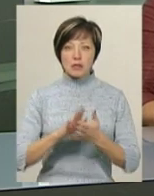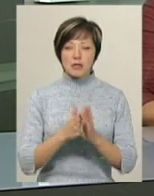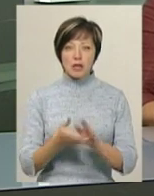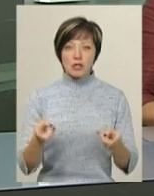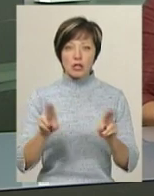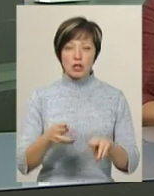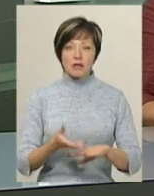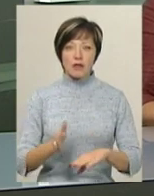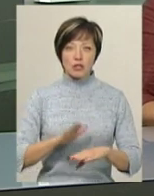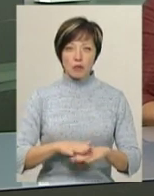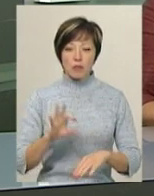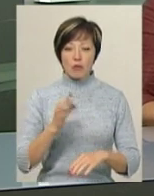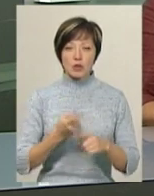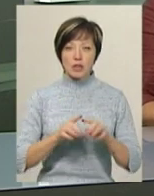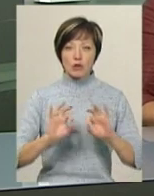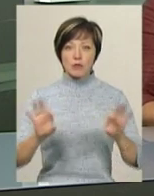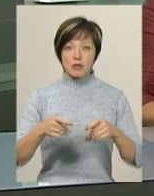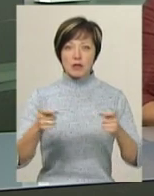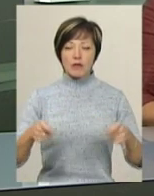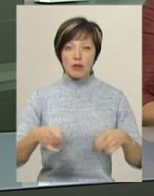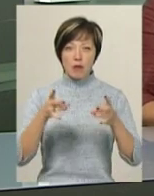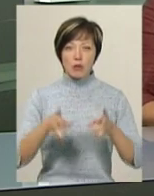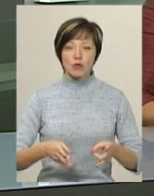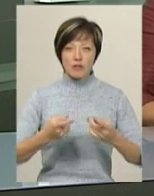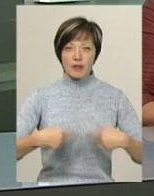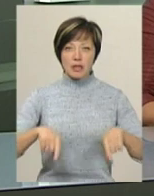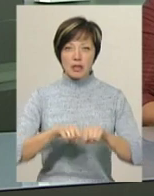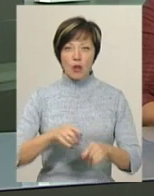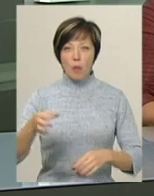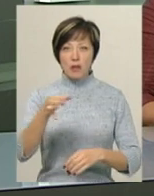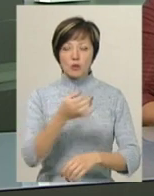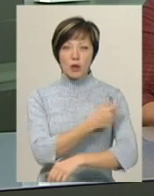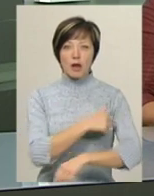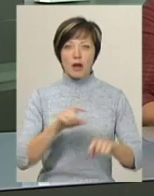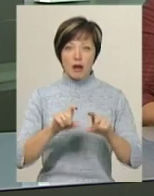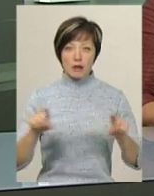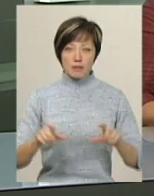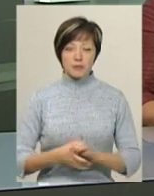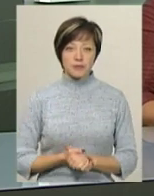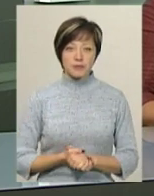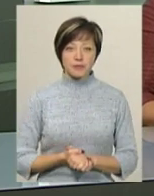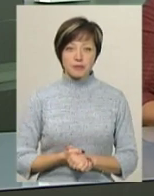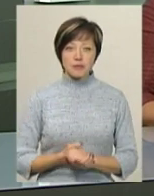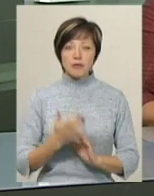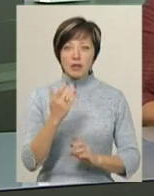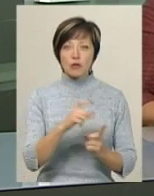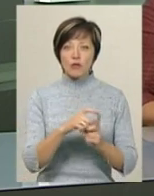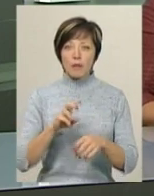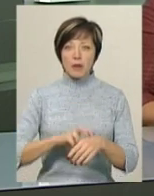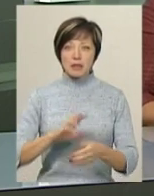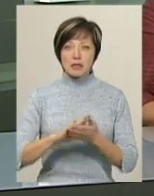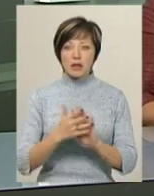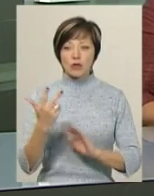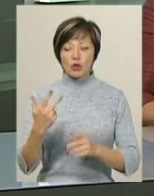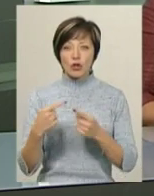залишається важким. Про це розповів завідувач травматологічним відділенням Хмельницької обласної лікарні Юрій Павлішин. За словами медика, стан